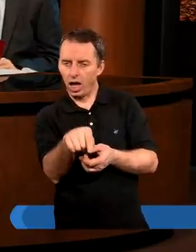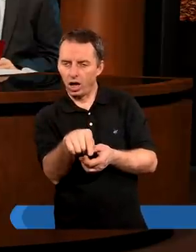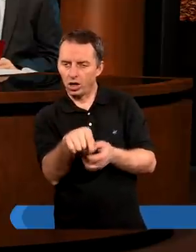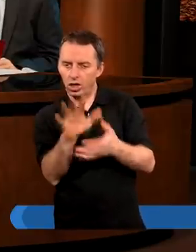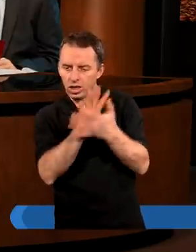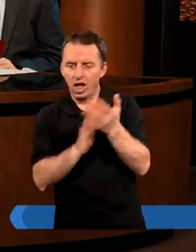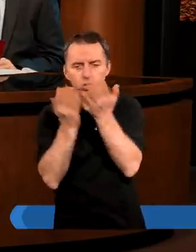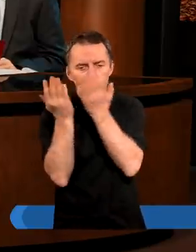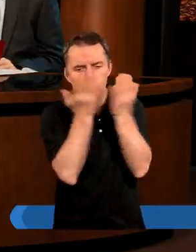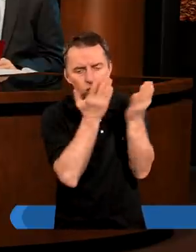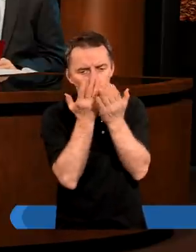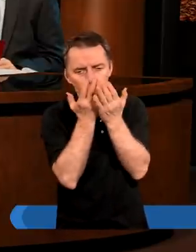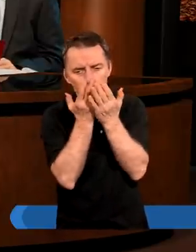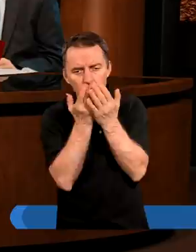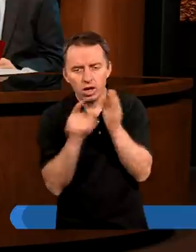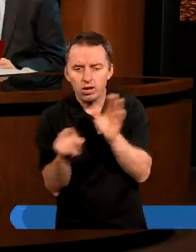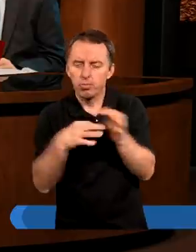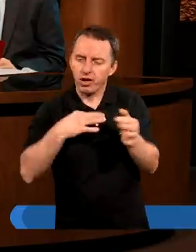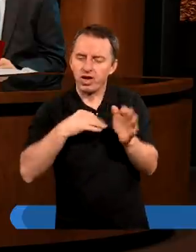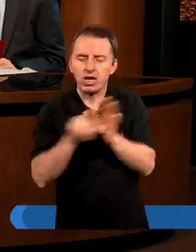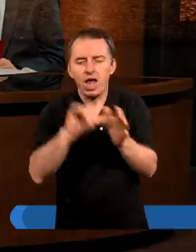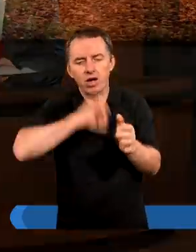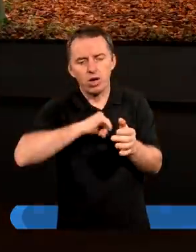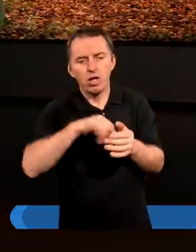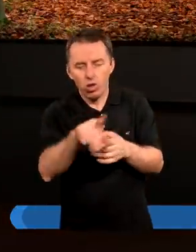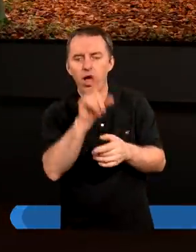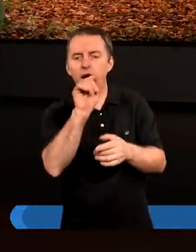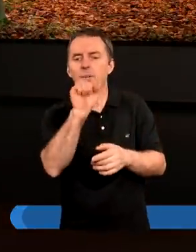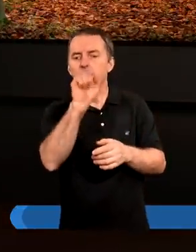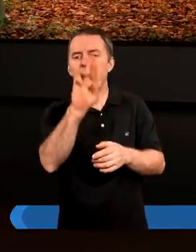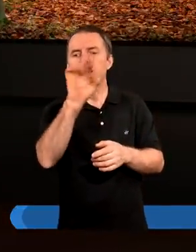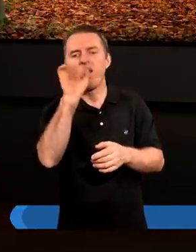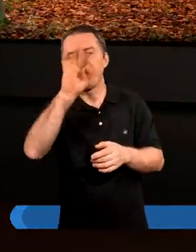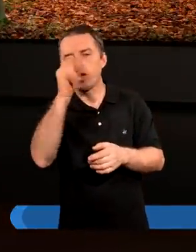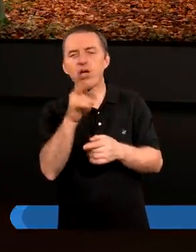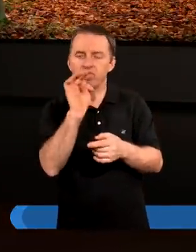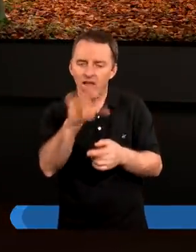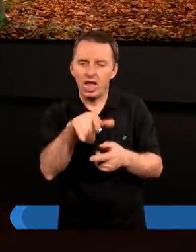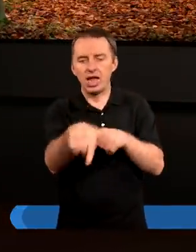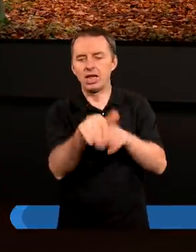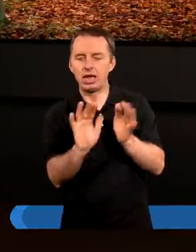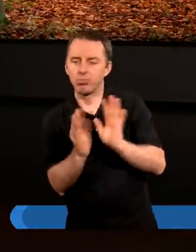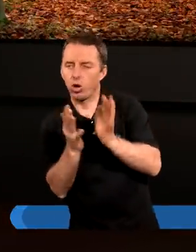czytam tak prywatnie dla siebie, to go parafrazuję w taki sposób,